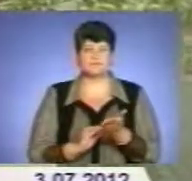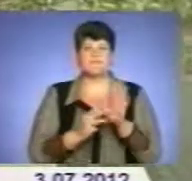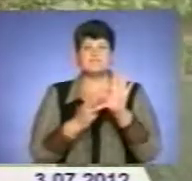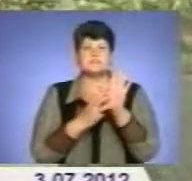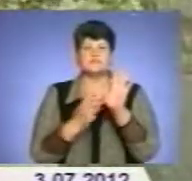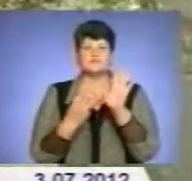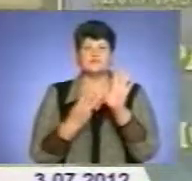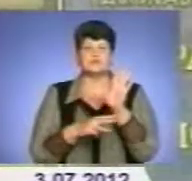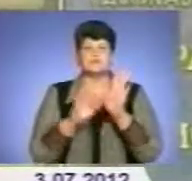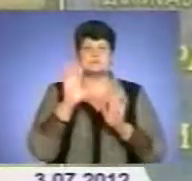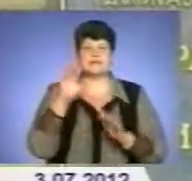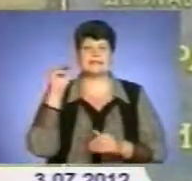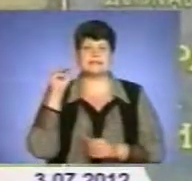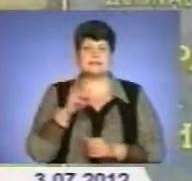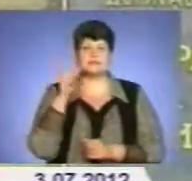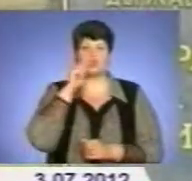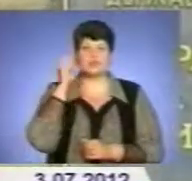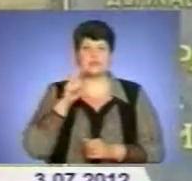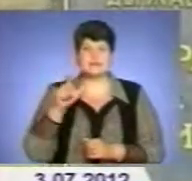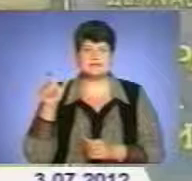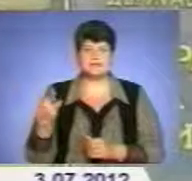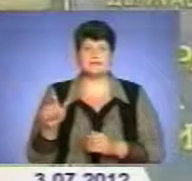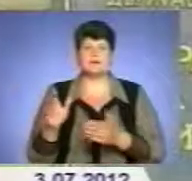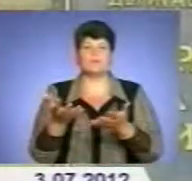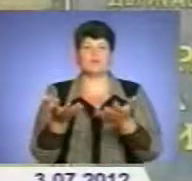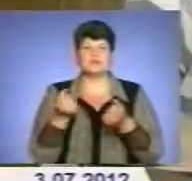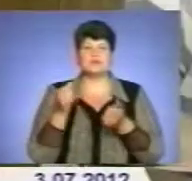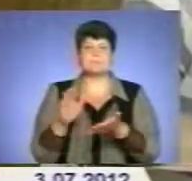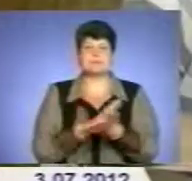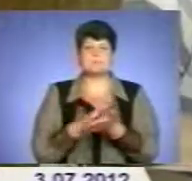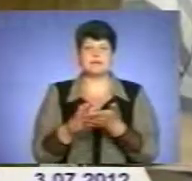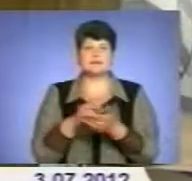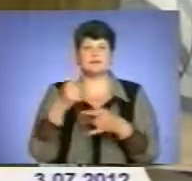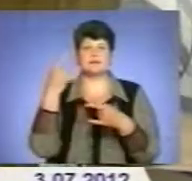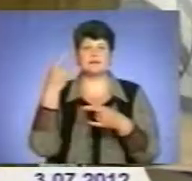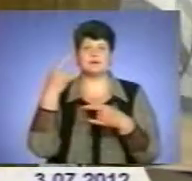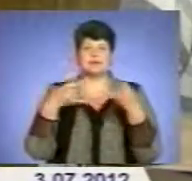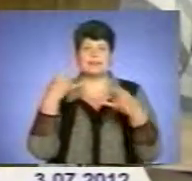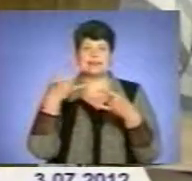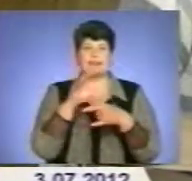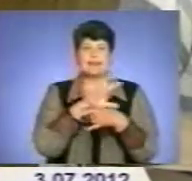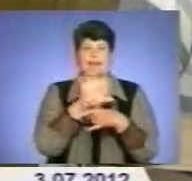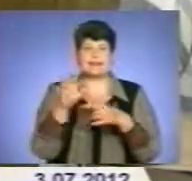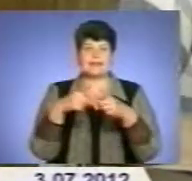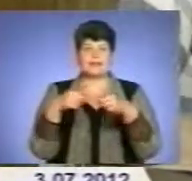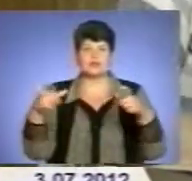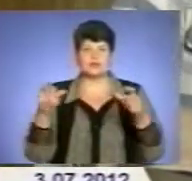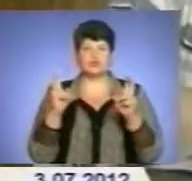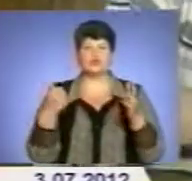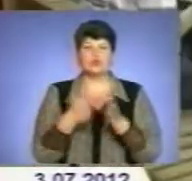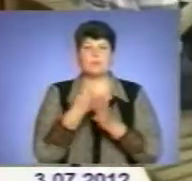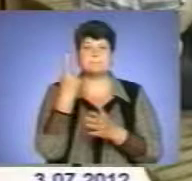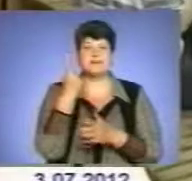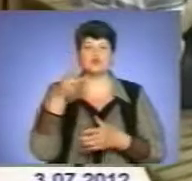885 тисяч українців гарантовано отримують безкоштовні телетюнери. Це ті, хто до 1 липня оформив заяву на отримання